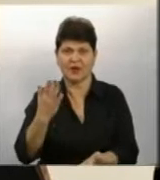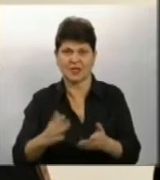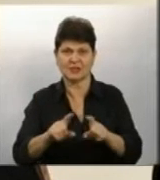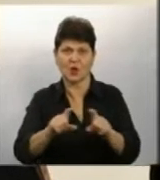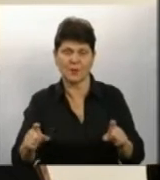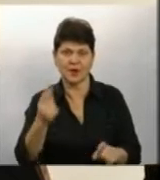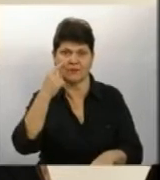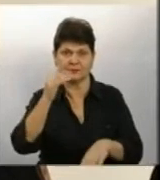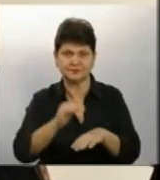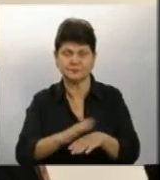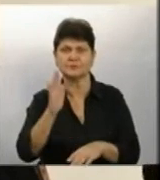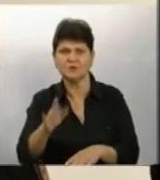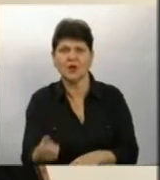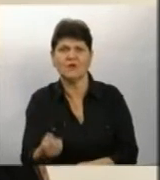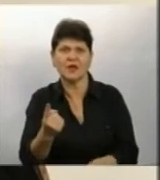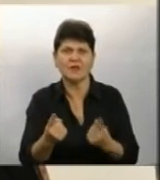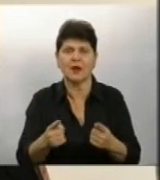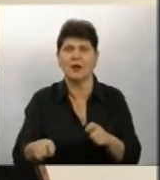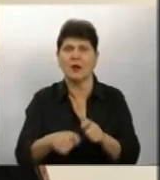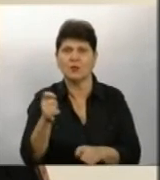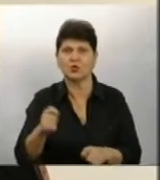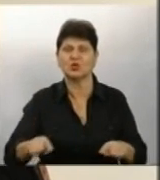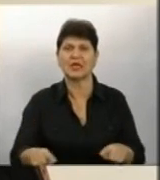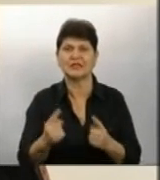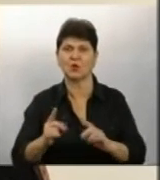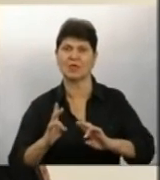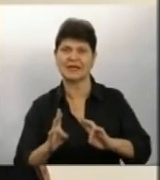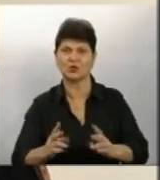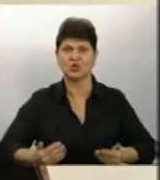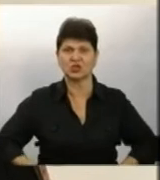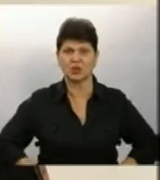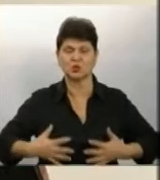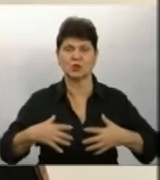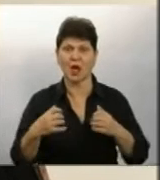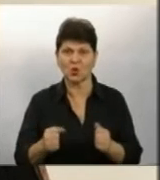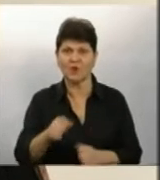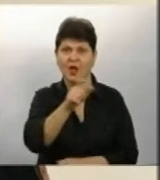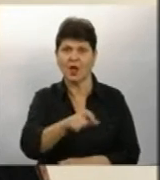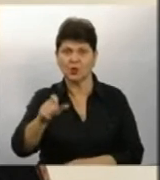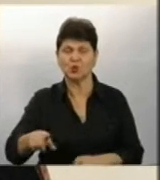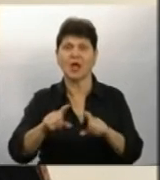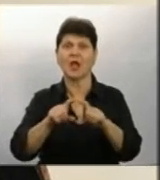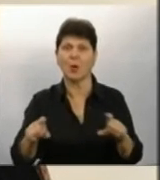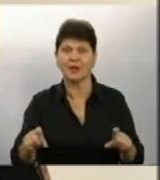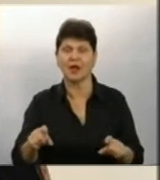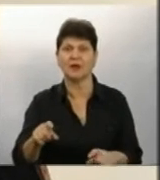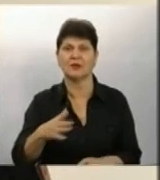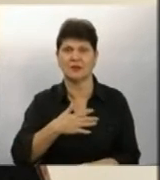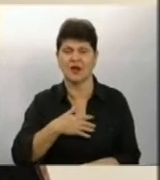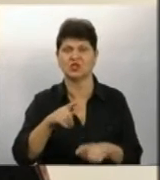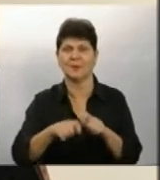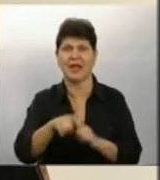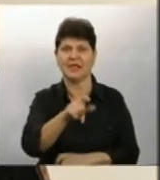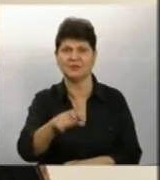виявляється і будуть виявлятися порушення, що створюють загрозу життю та здоров'ю людей на об'єкті Нашими